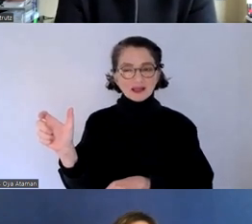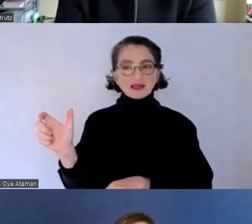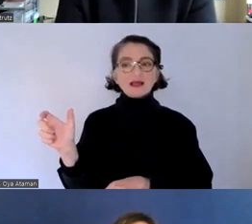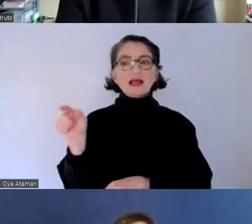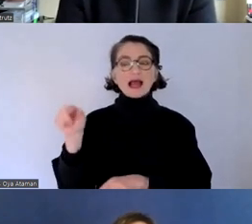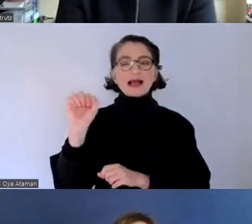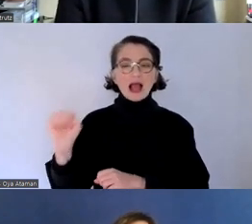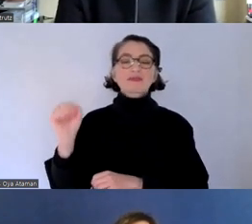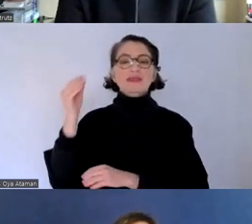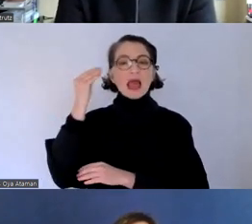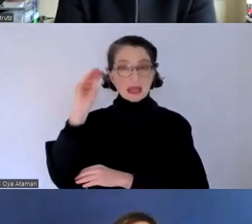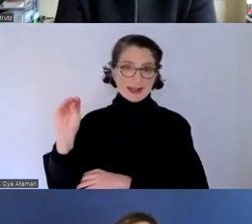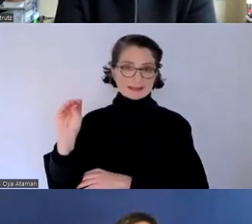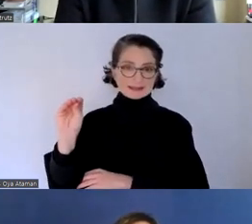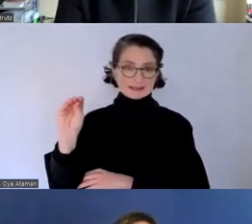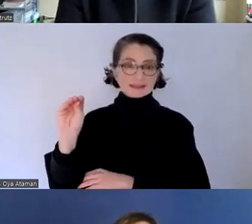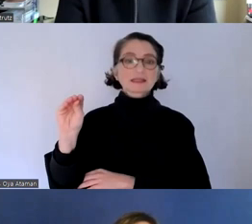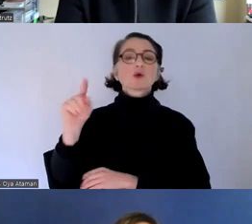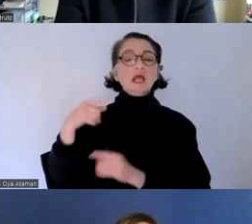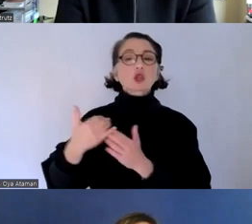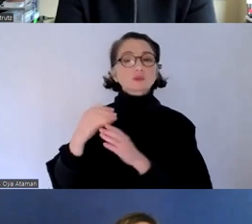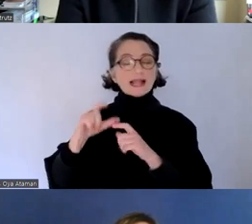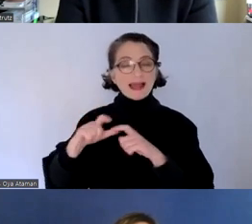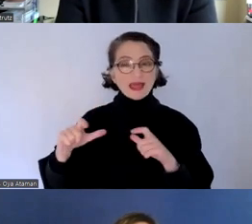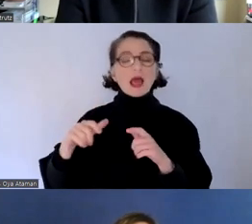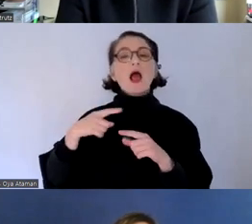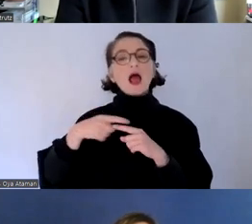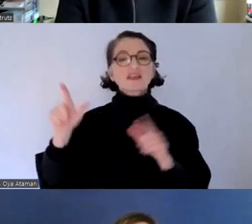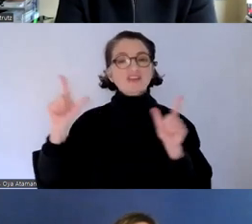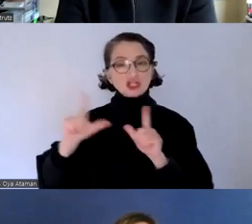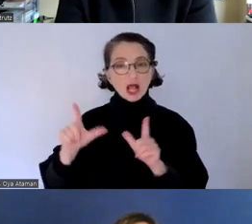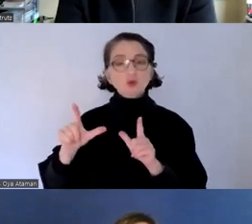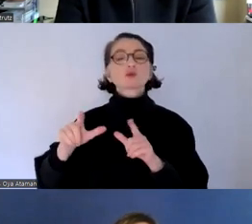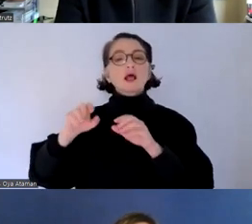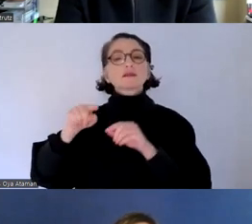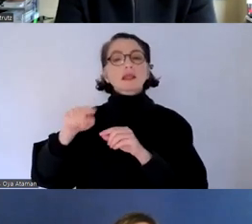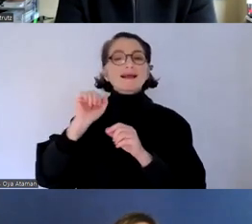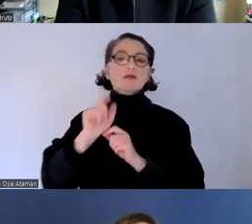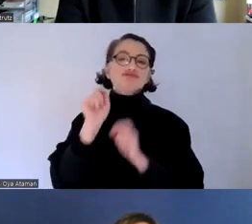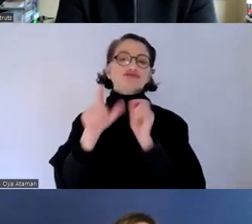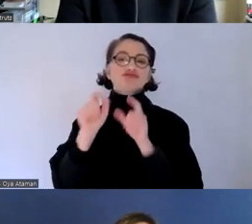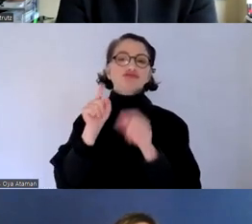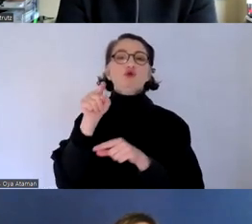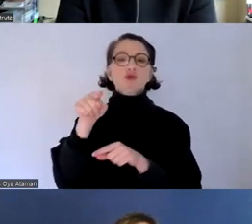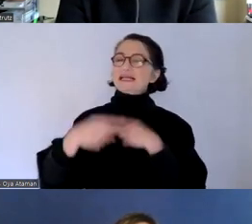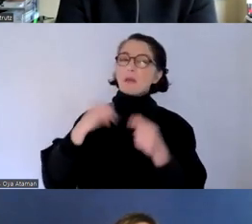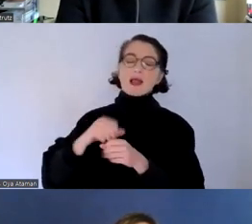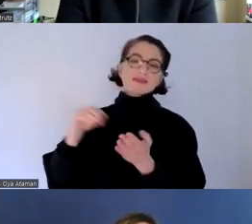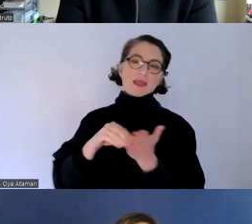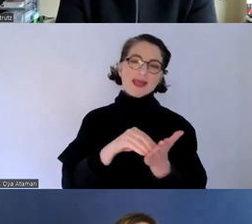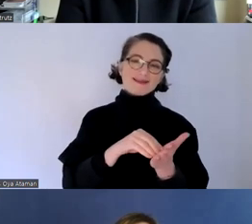registrieren von newsletter über weitere veranstaltungen davon erfahren und eben dabei sein können